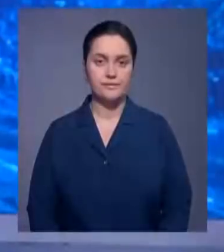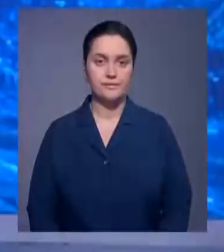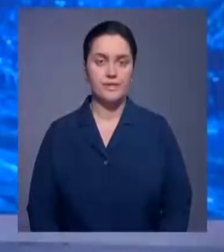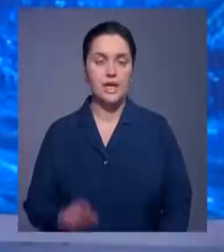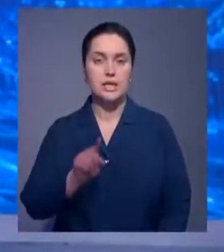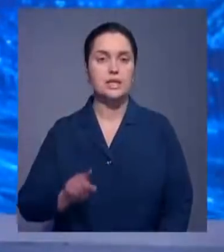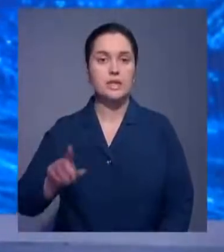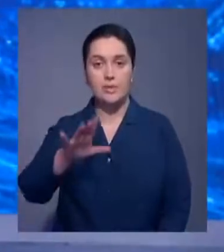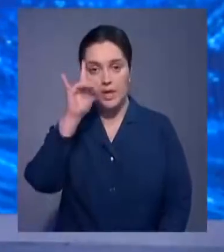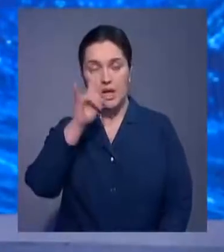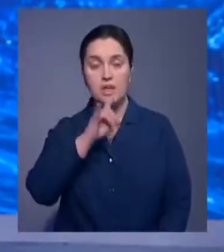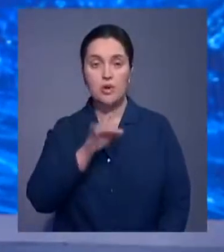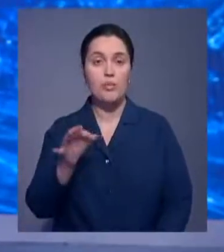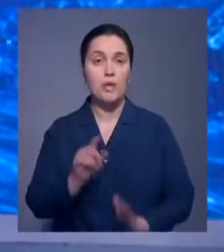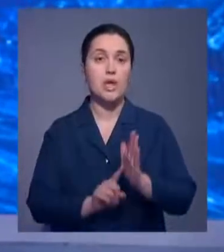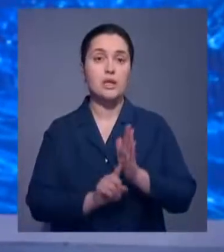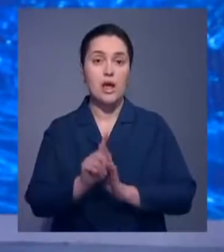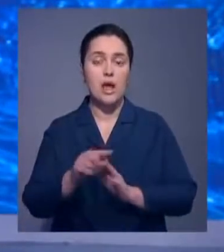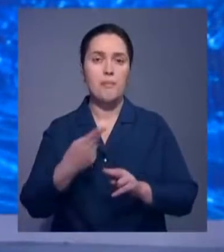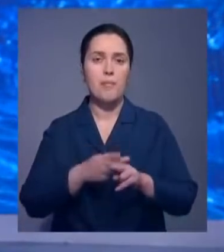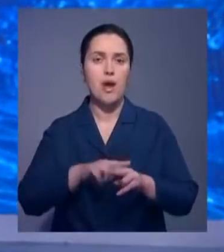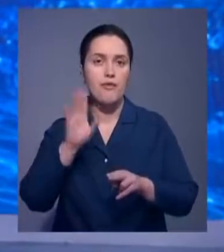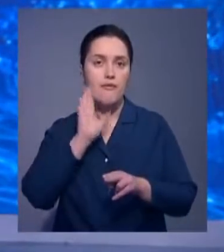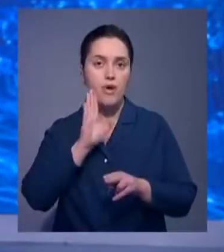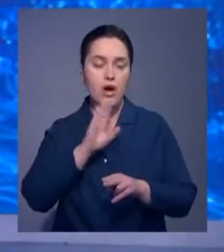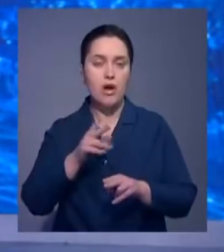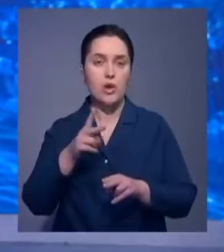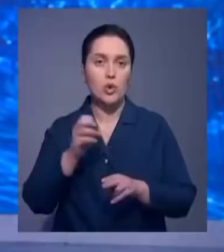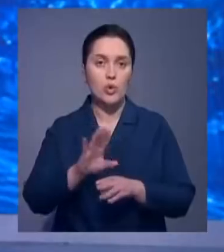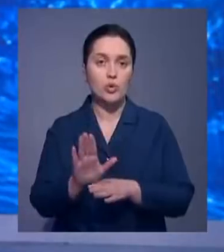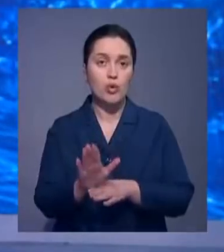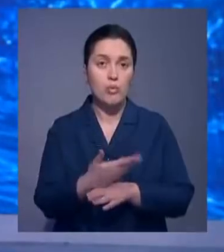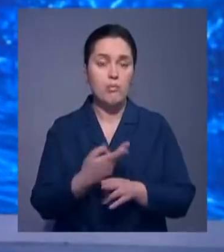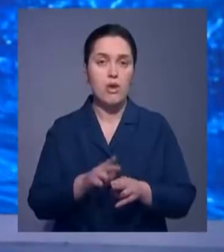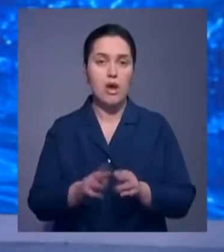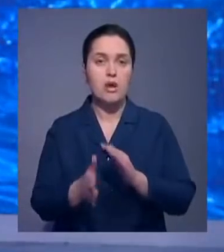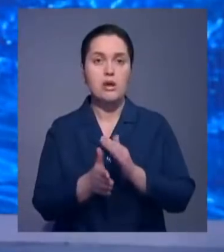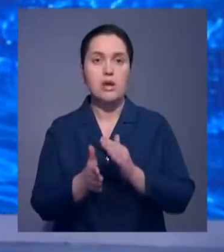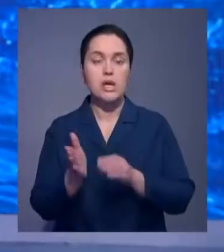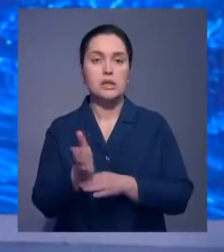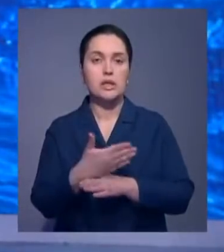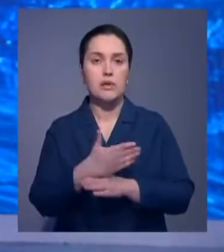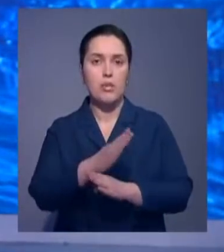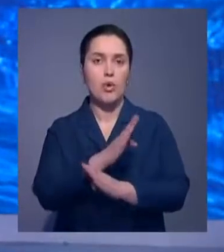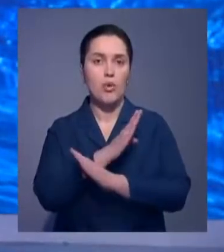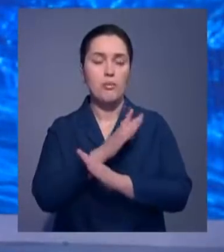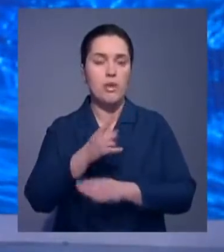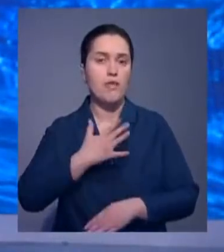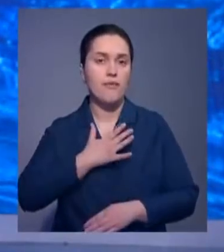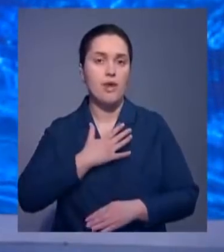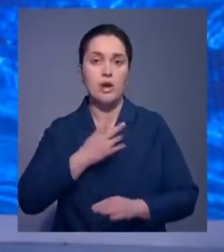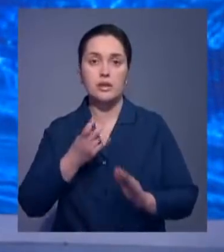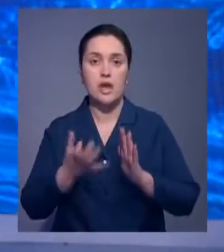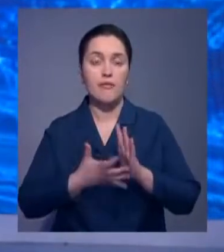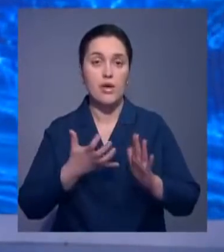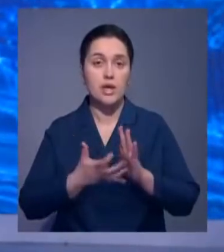В Западно-Казахстанской области началась аэрация водоемов. Чтобы спасти рыбу от гибели, воду в реках и озерах активно насыщают кислородом. По